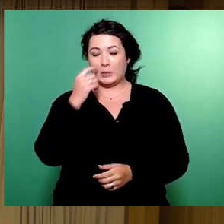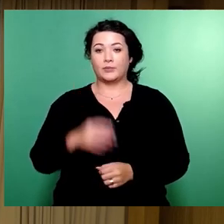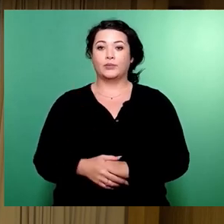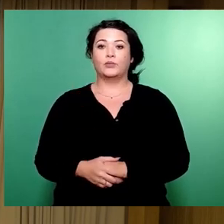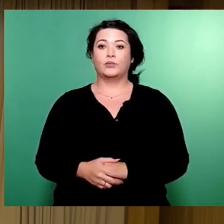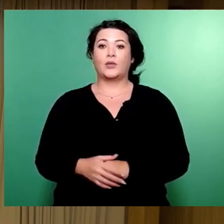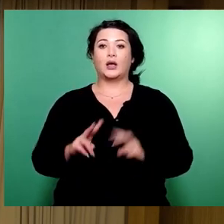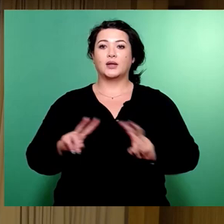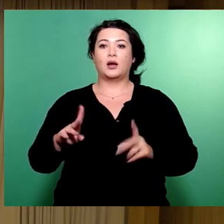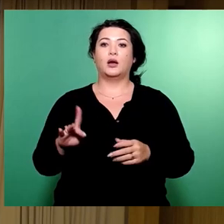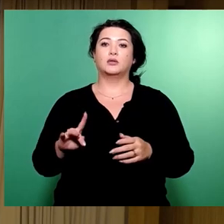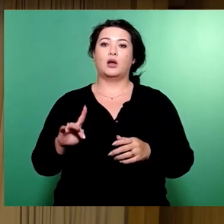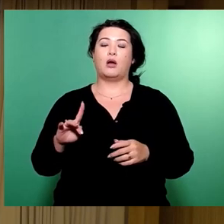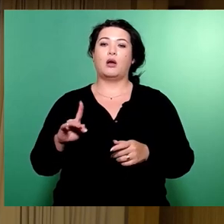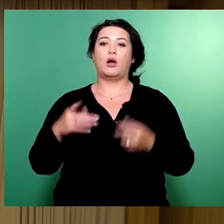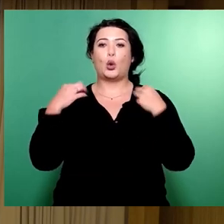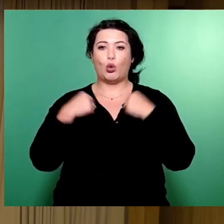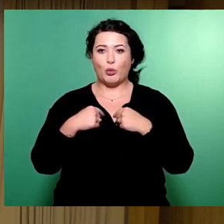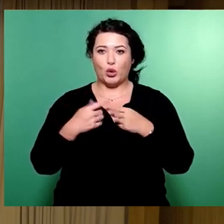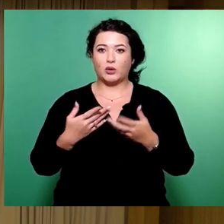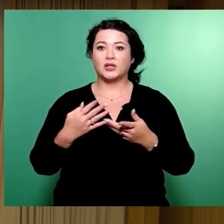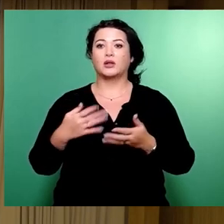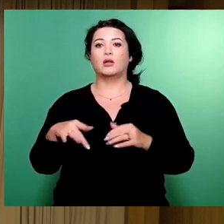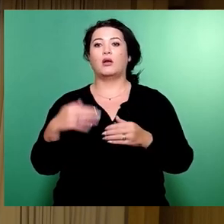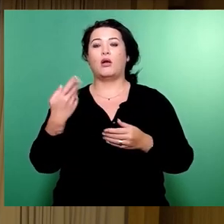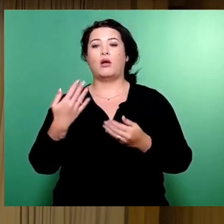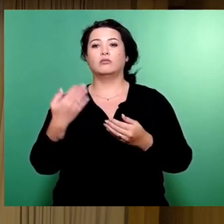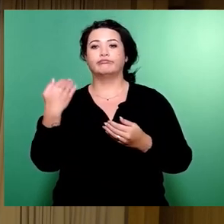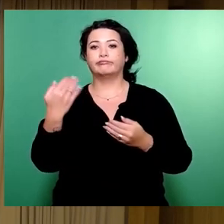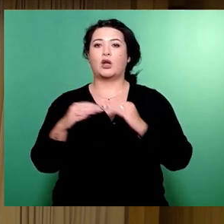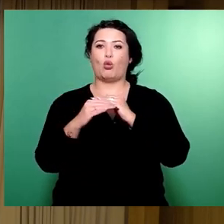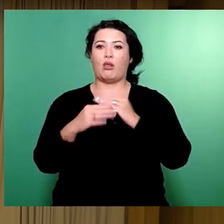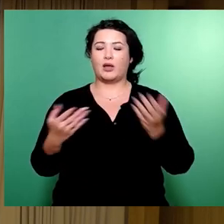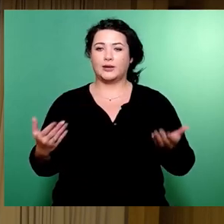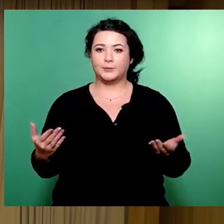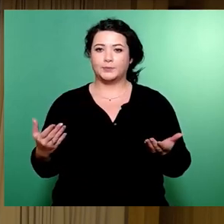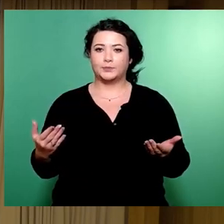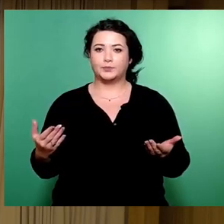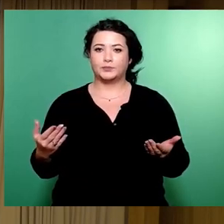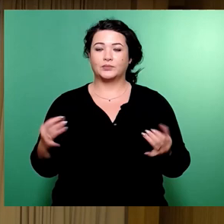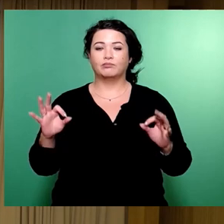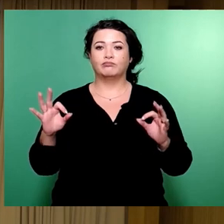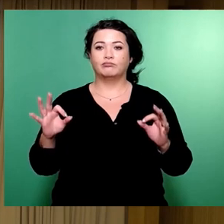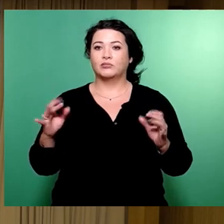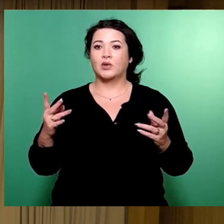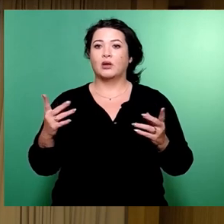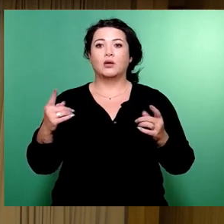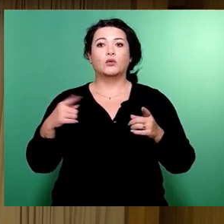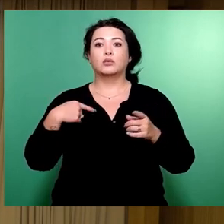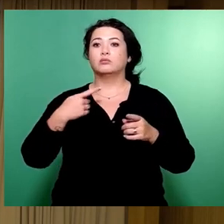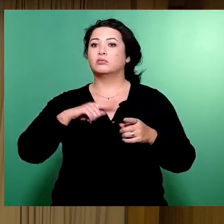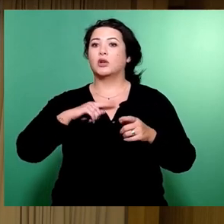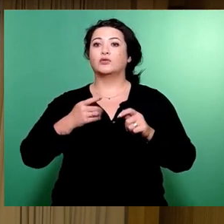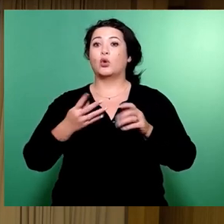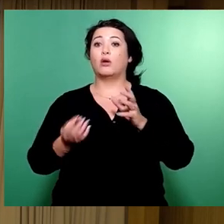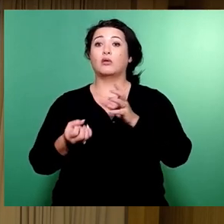Sehr geehrter Herr Oberbürgermeister, werte Kolleginnen und Kollegen, nun, es ist kein Ersetzungsantrag. Es steht zwar drüber,